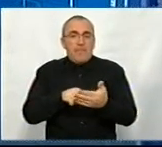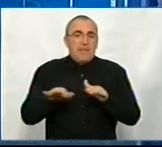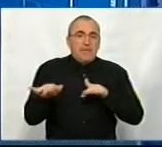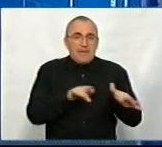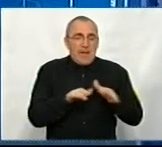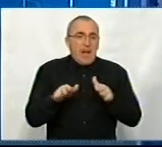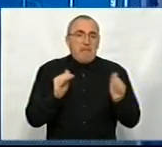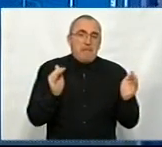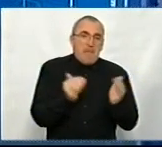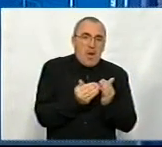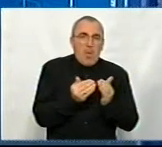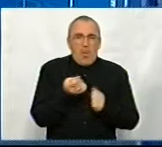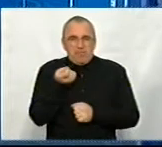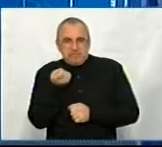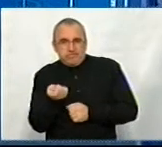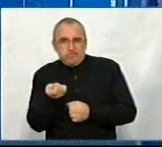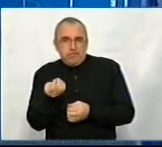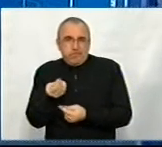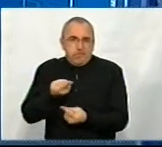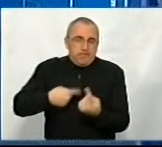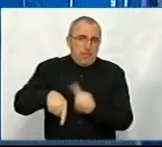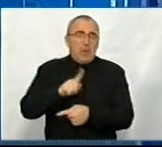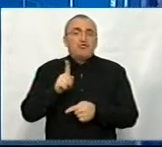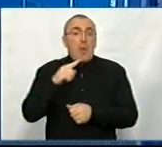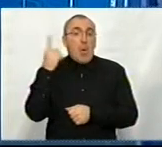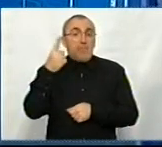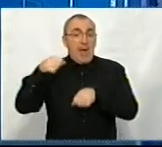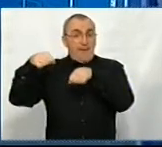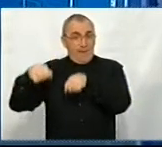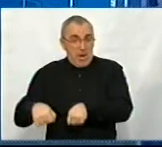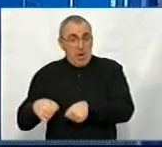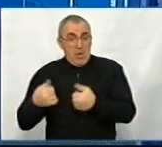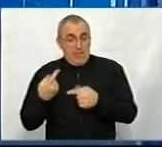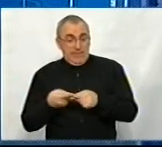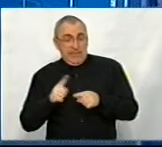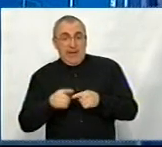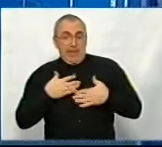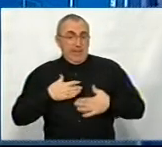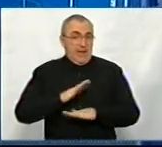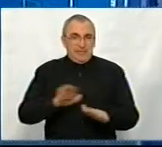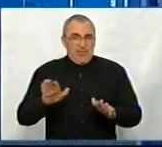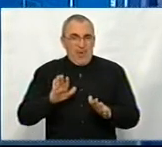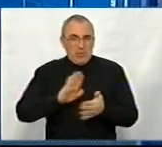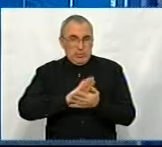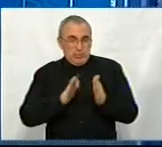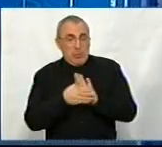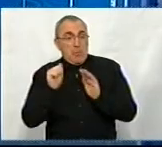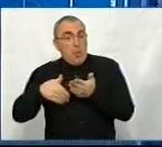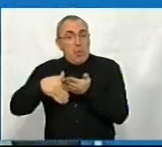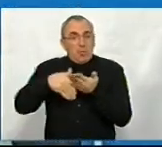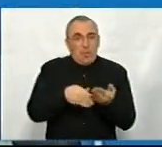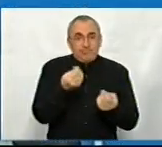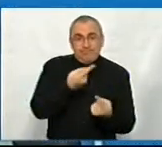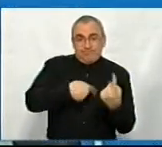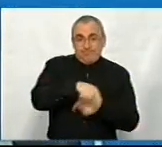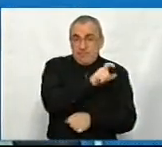макробізнесу. На вашу думку, чим обласна влада наразі у цій несприятливій ситуації може допомогти підприємцям,